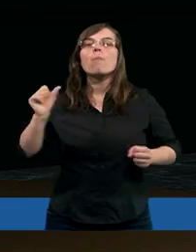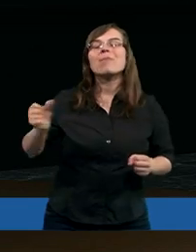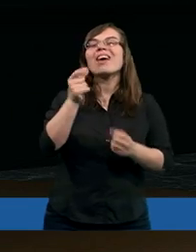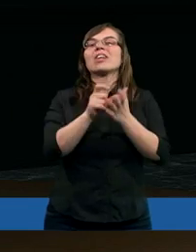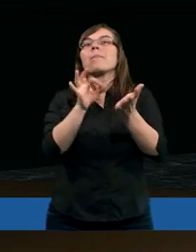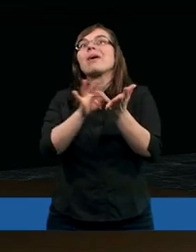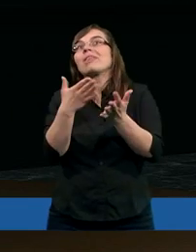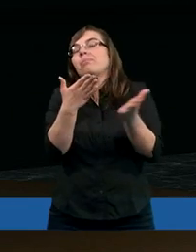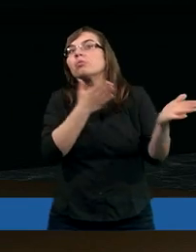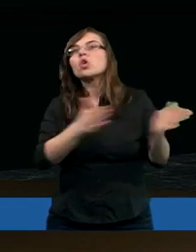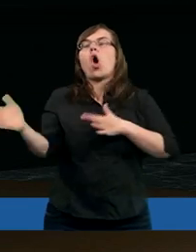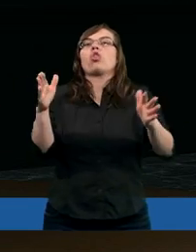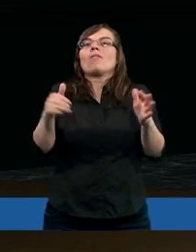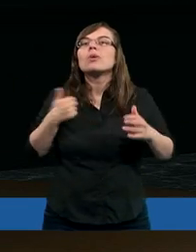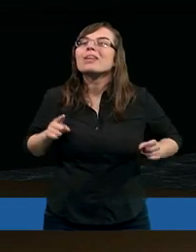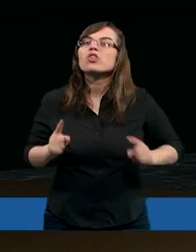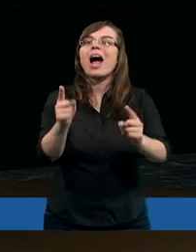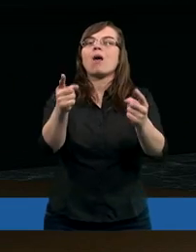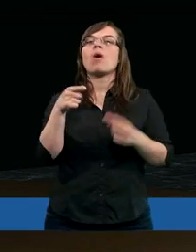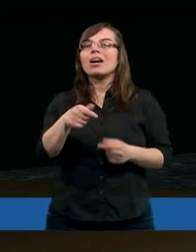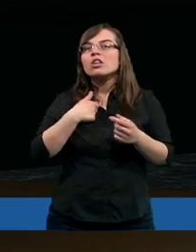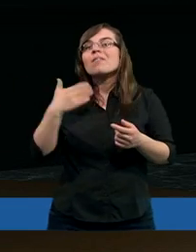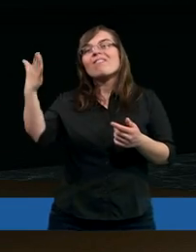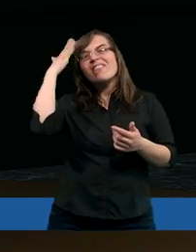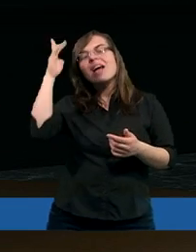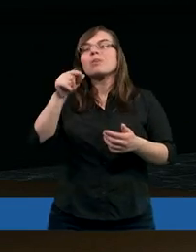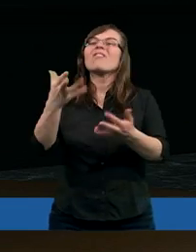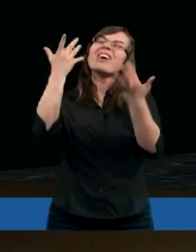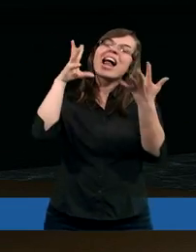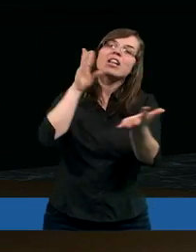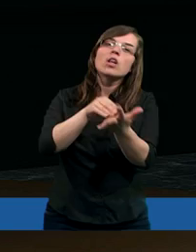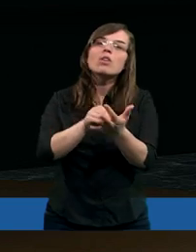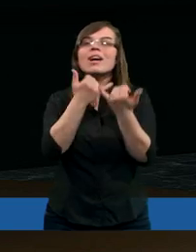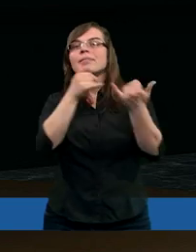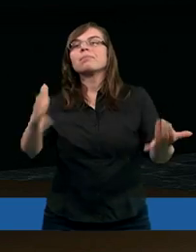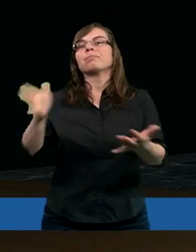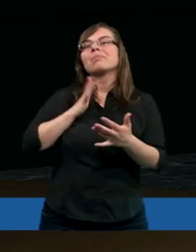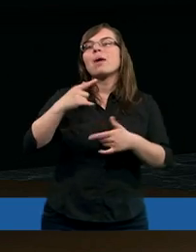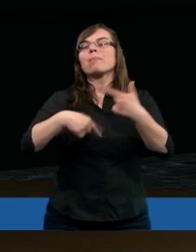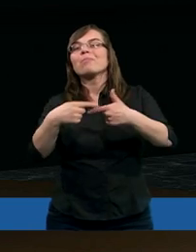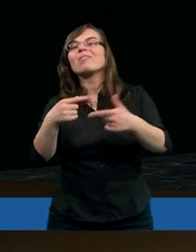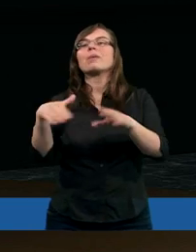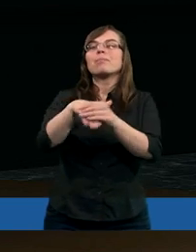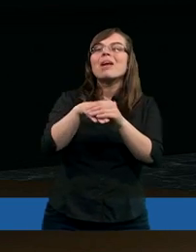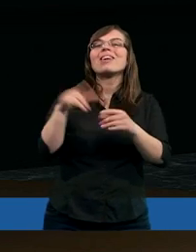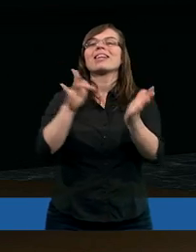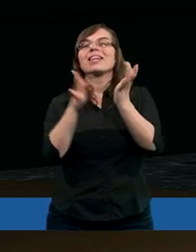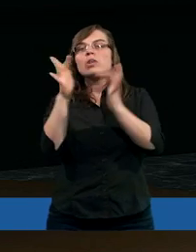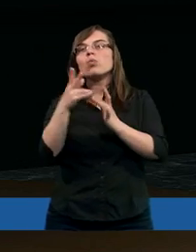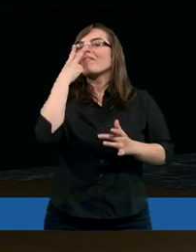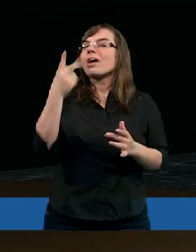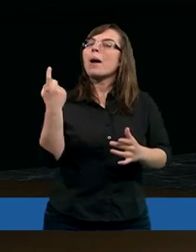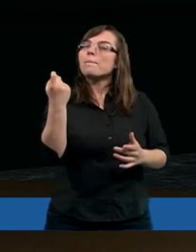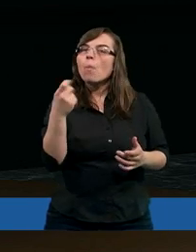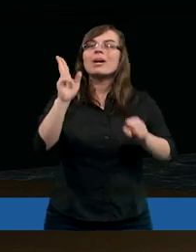pierwszy do wszystkiego, taki gotowy, żeby w ogóle działać. A wiemy, że przyszło na niego wiele doświadczeń przez ten czas, kiedy przebywał z Chrystusem. Widzimy ten